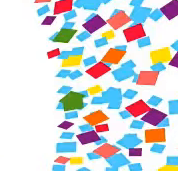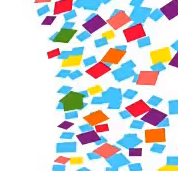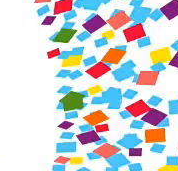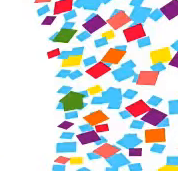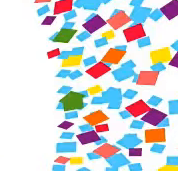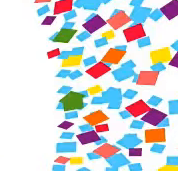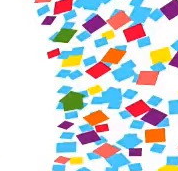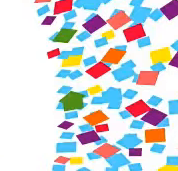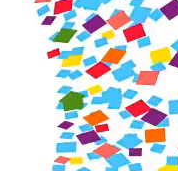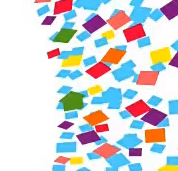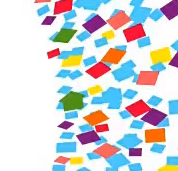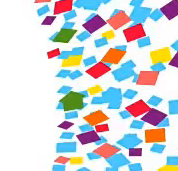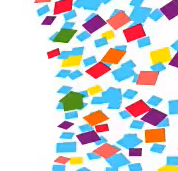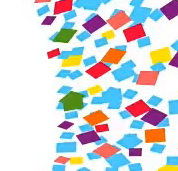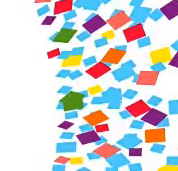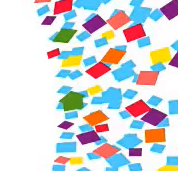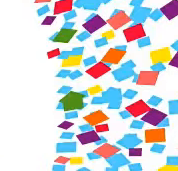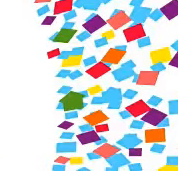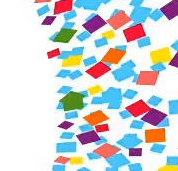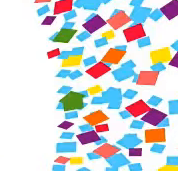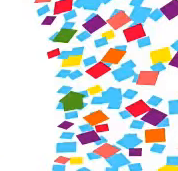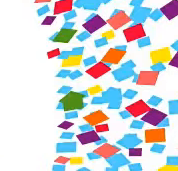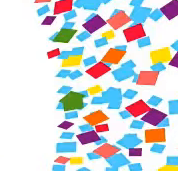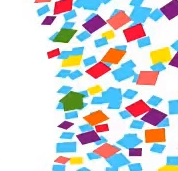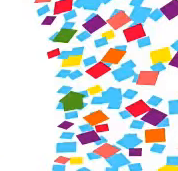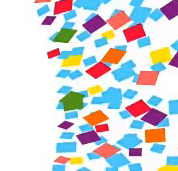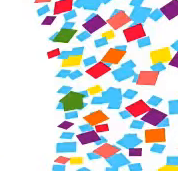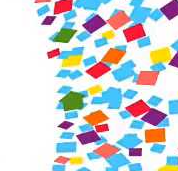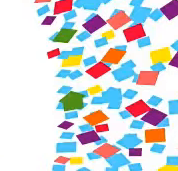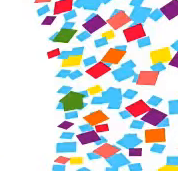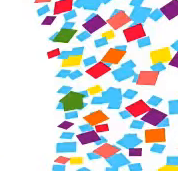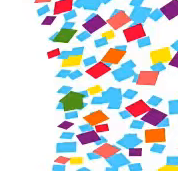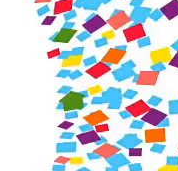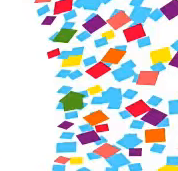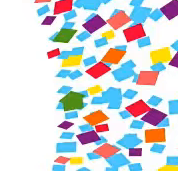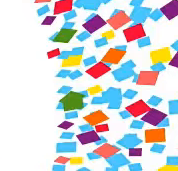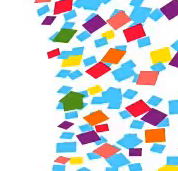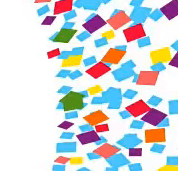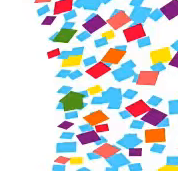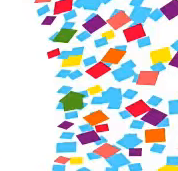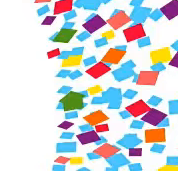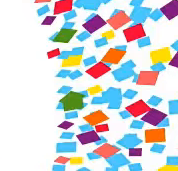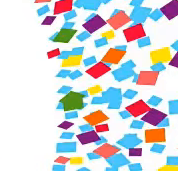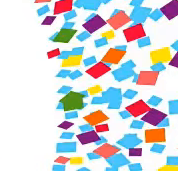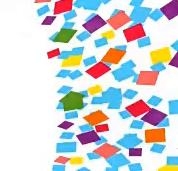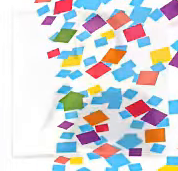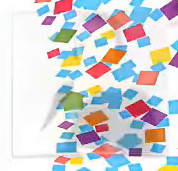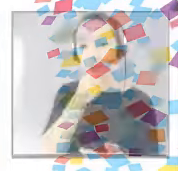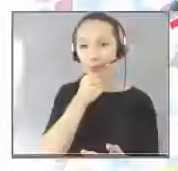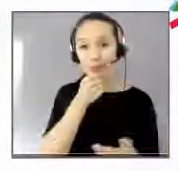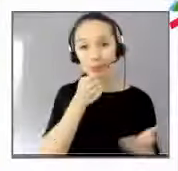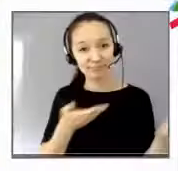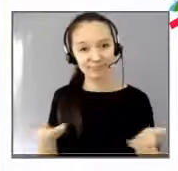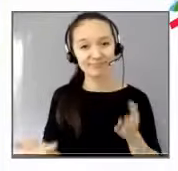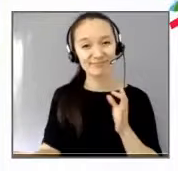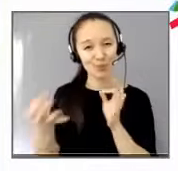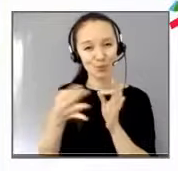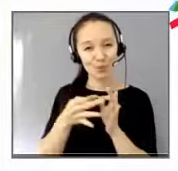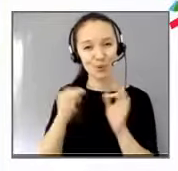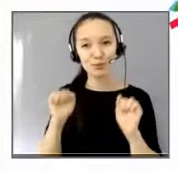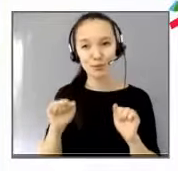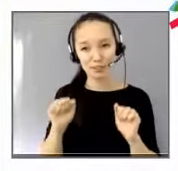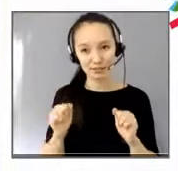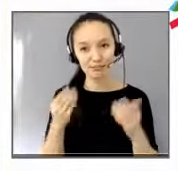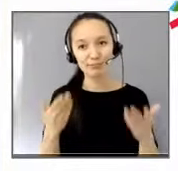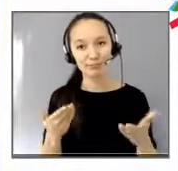réseau des référents handicap. Vous avez ce micro-là qui vous est réservé. Venez me rejoindre au centre de la salle, Malika, s'il vous plaît.